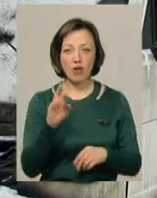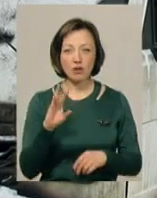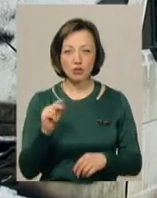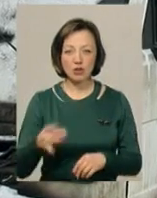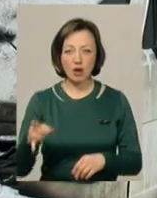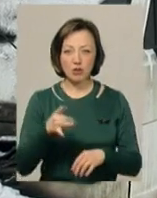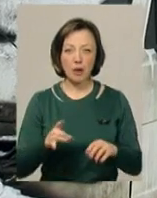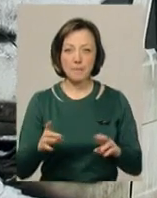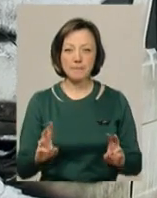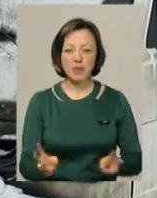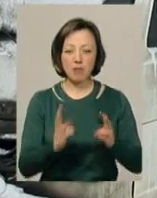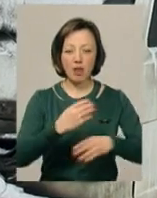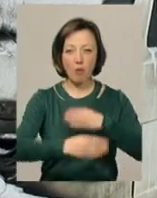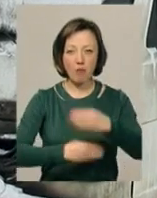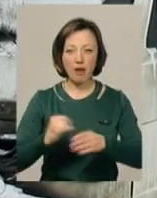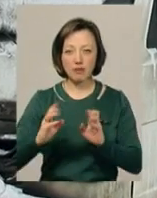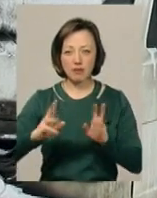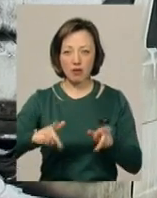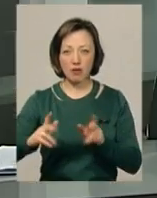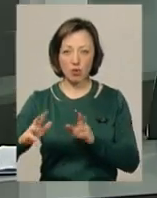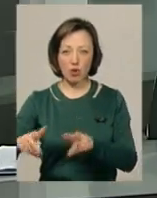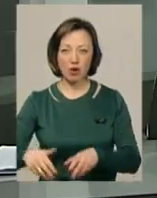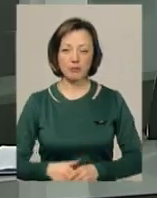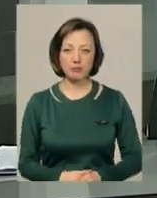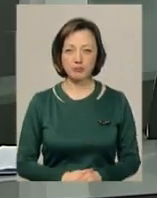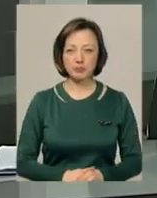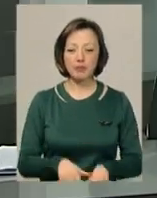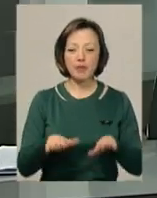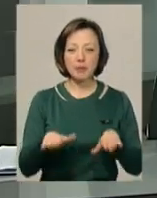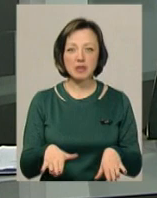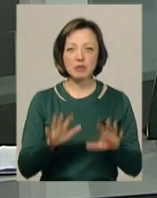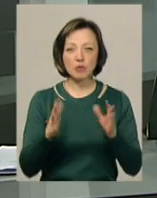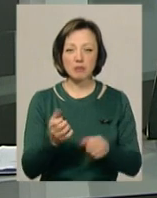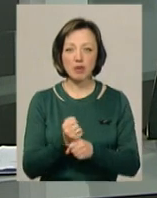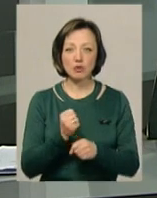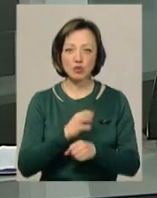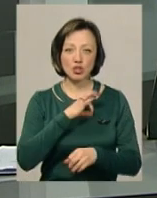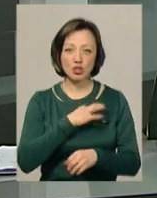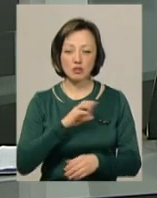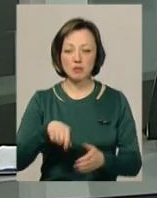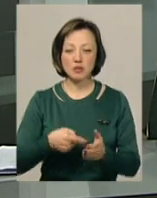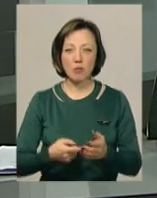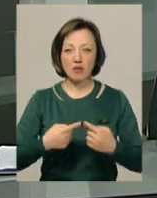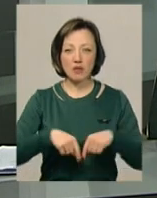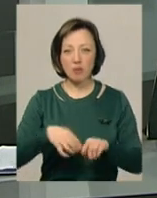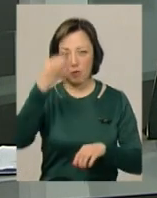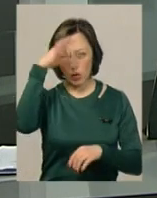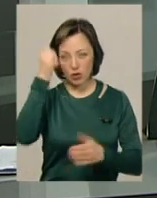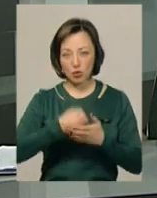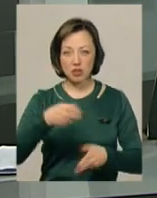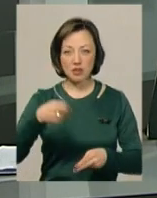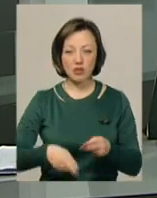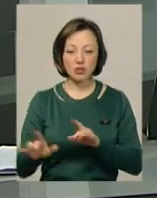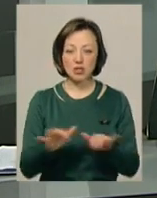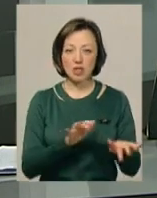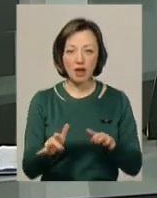підпалили мені комбайн і підпалили трактора. На місці подій працюють слідчі і в міському відділку поліції до завершення слідчих